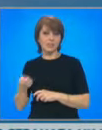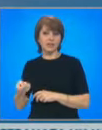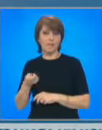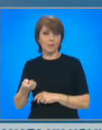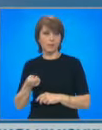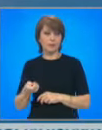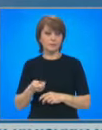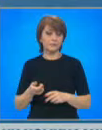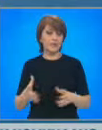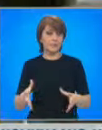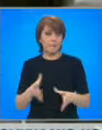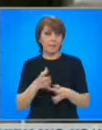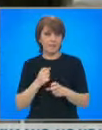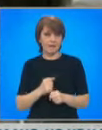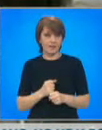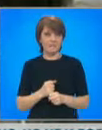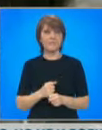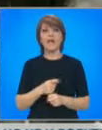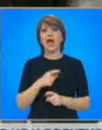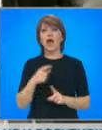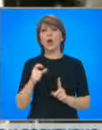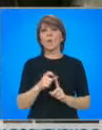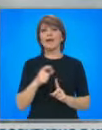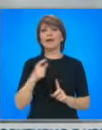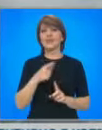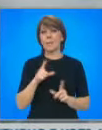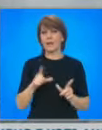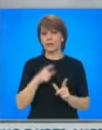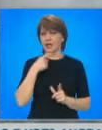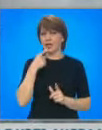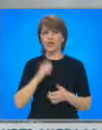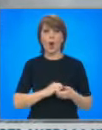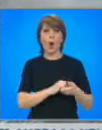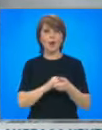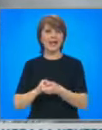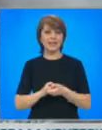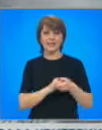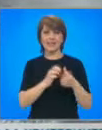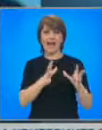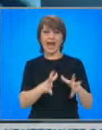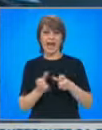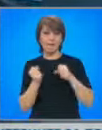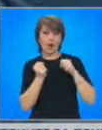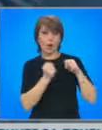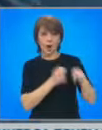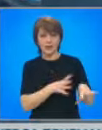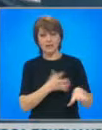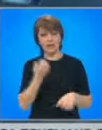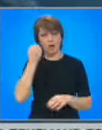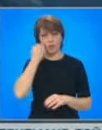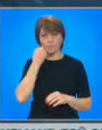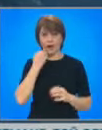събуждане и спасение. Шофьорът на камион Румен Методиев казва, че организацията по евакуацията била добра. Събраха не